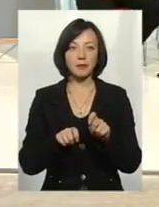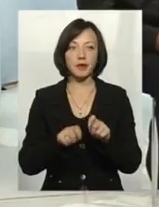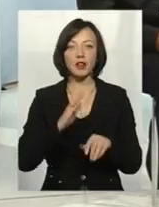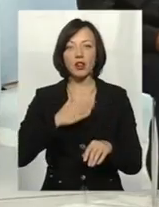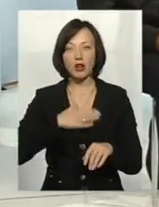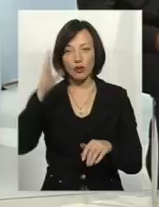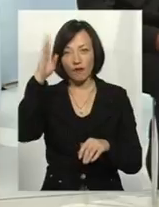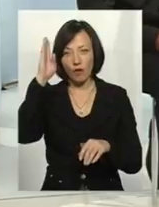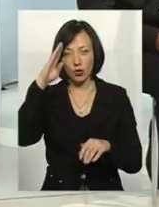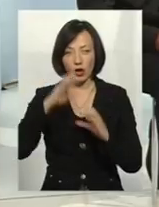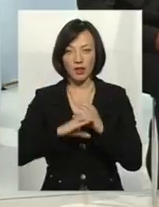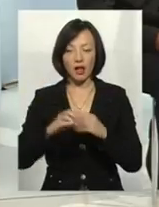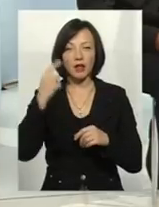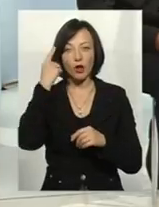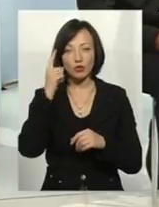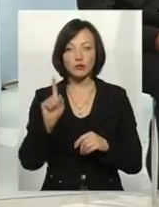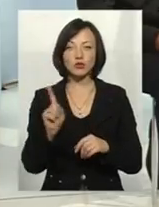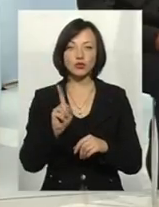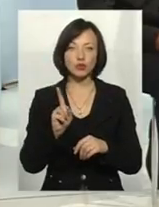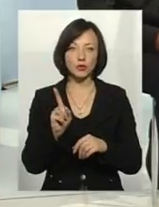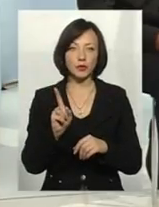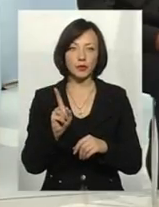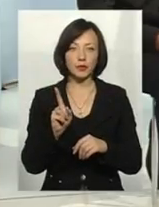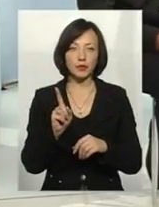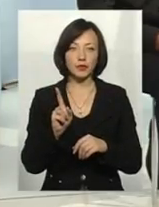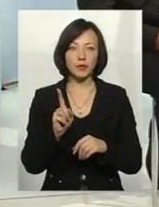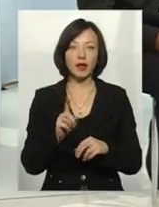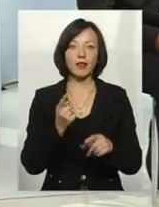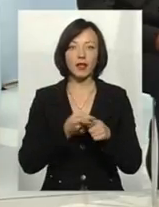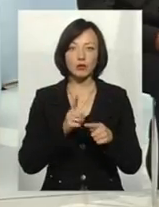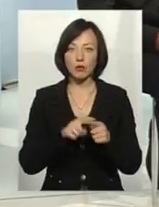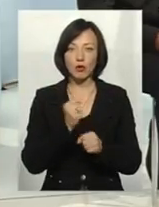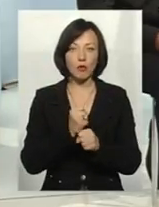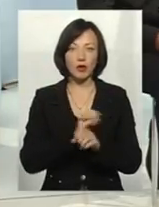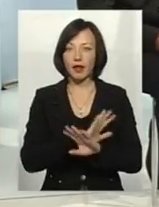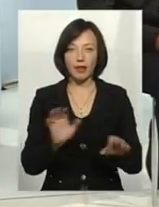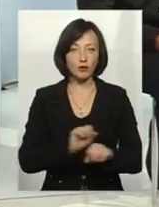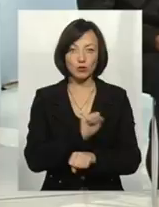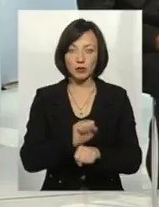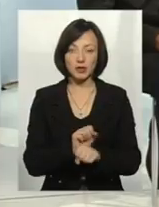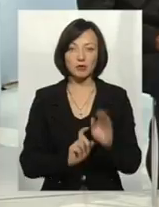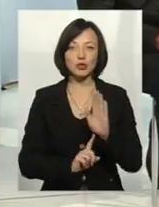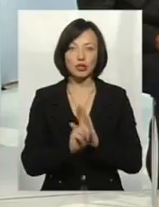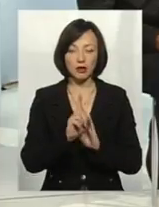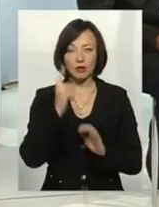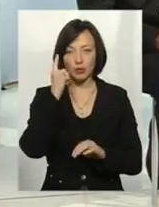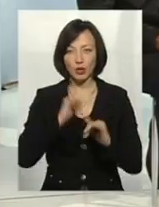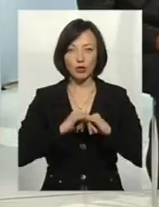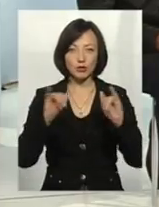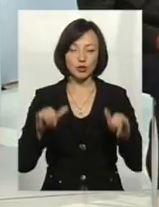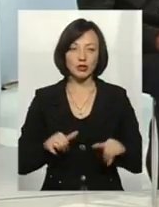водоканалу. Я думаю, що... Тобто, на цьому робота не зупиниться? Ні, вона тільки, я думаю, що буде